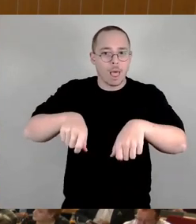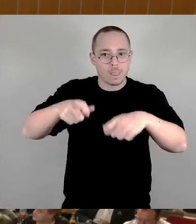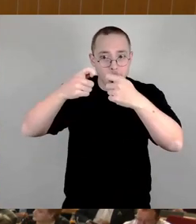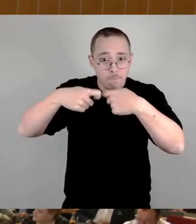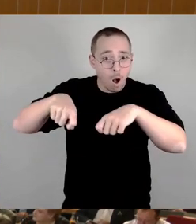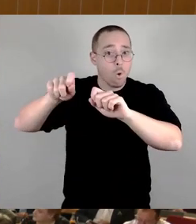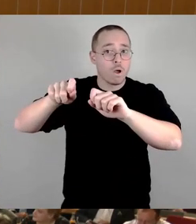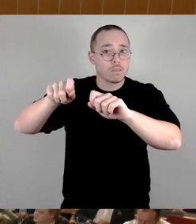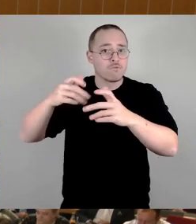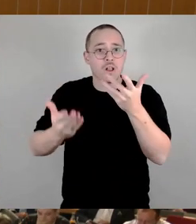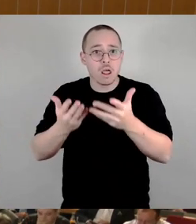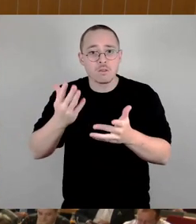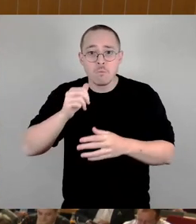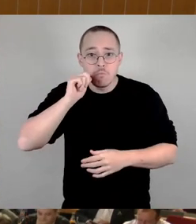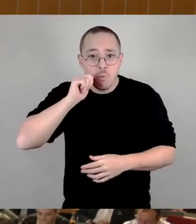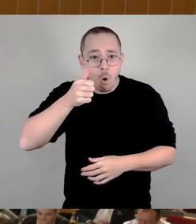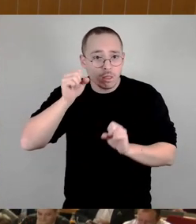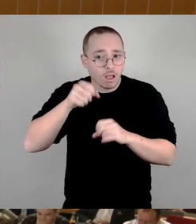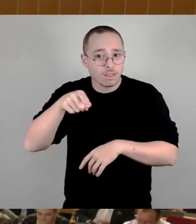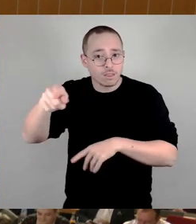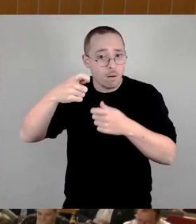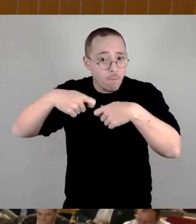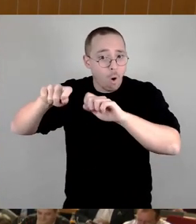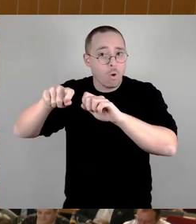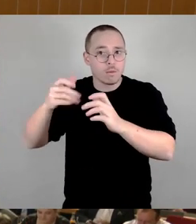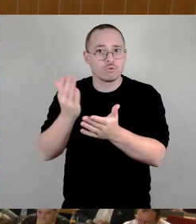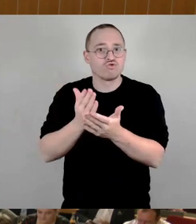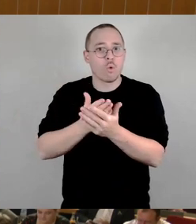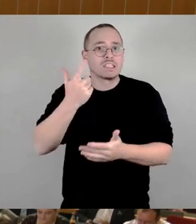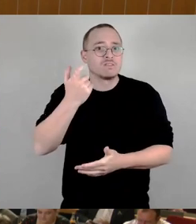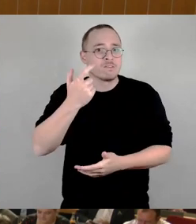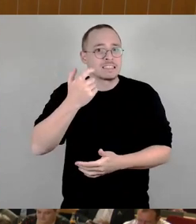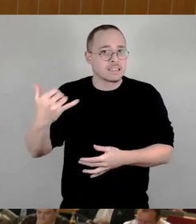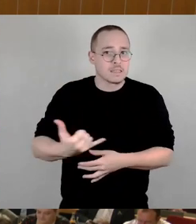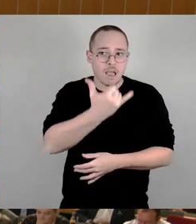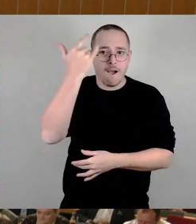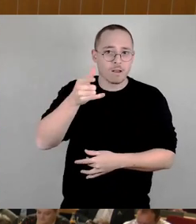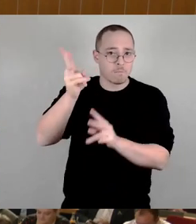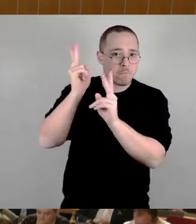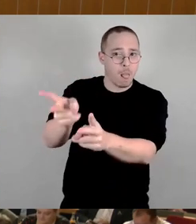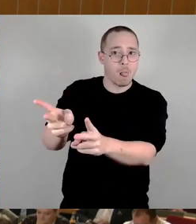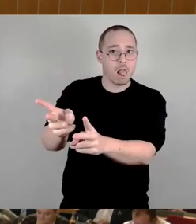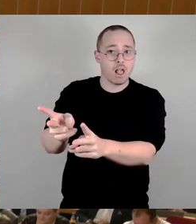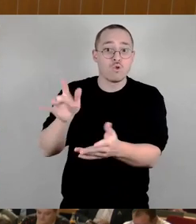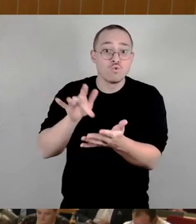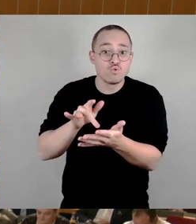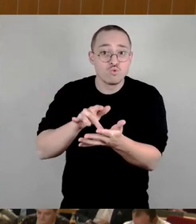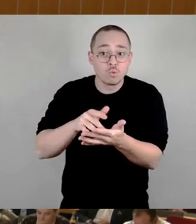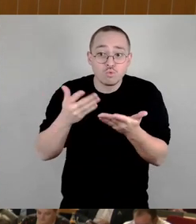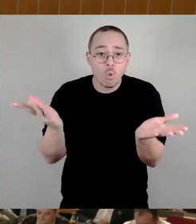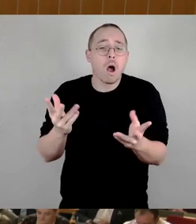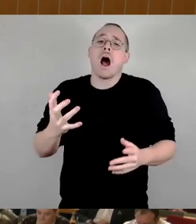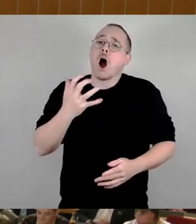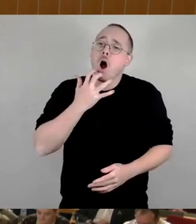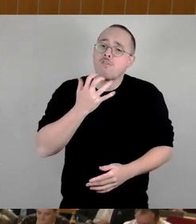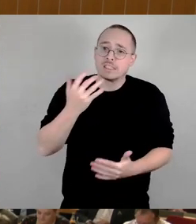morgen was draufbauen könnte, was aber seit 20 Jahren liegen gelassen wird, weil man hofft, dass es in zehn Jahren teurer ist. Wer